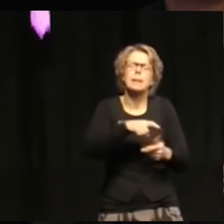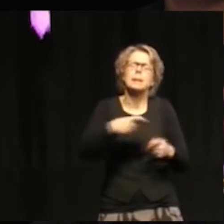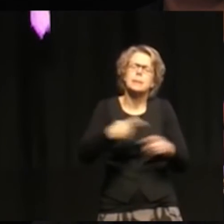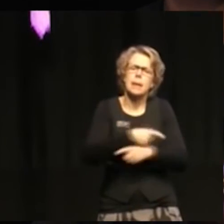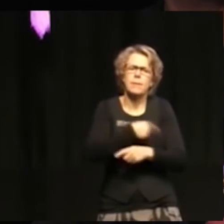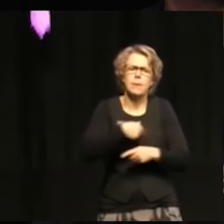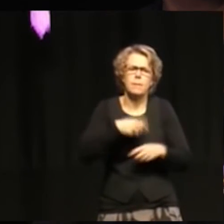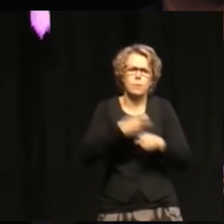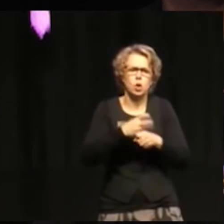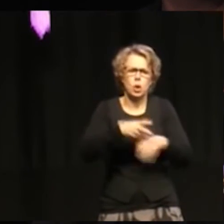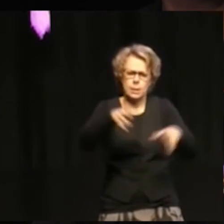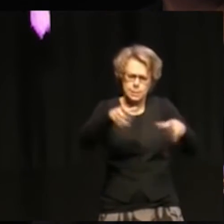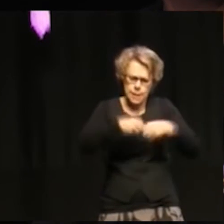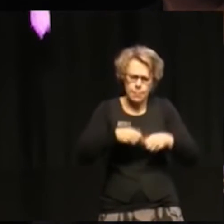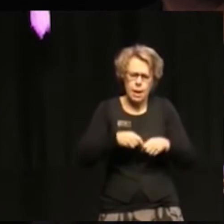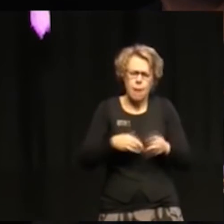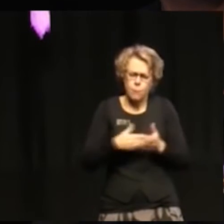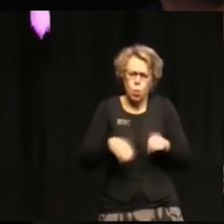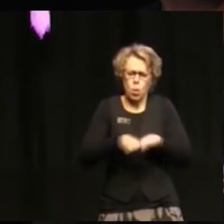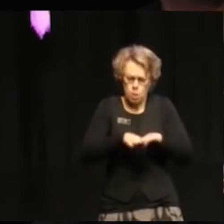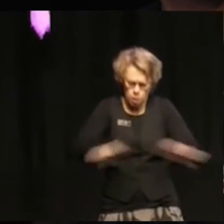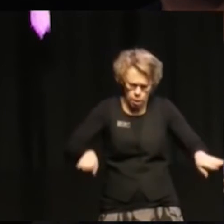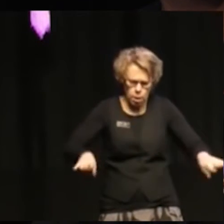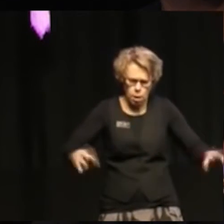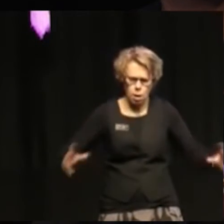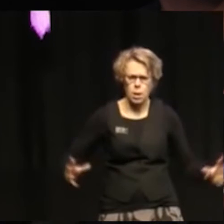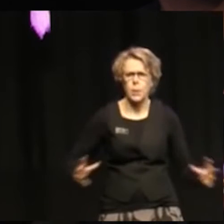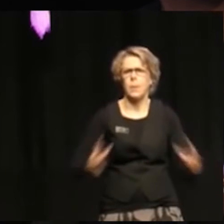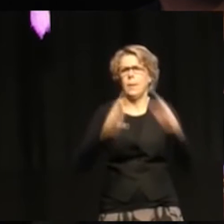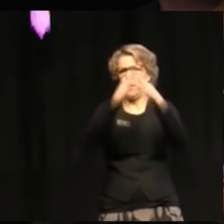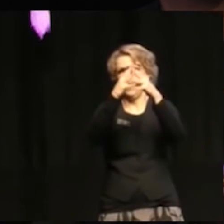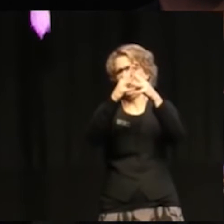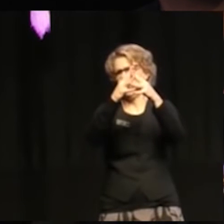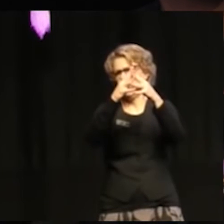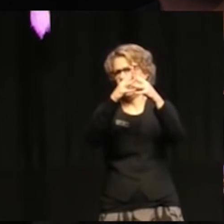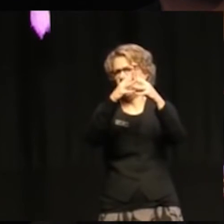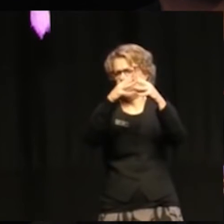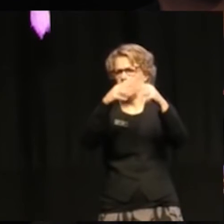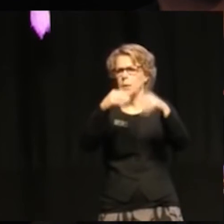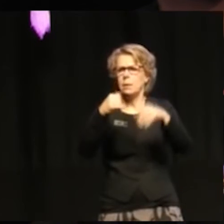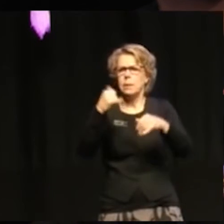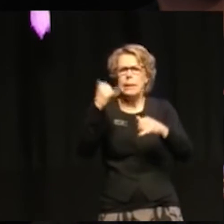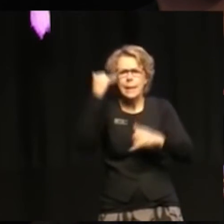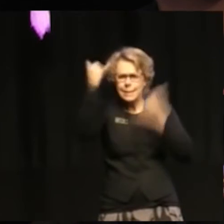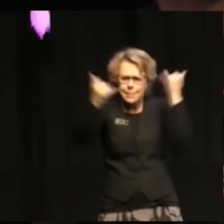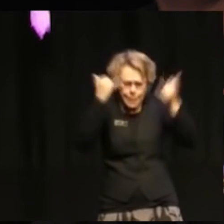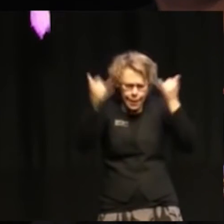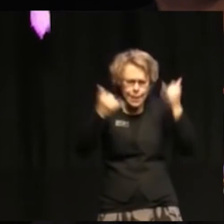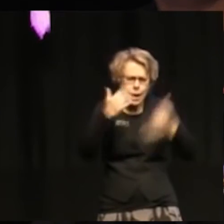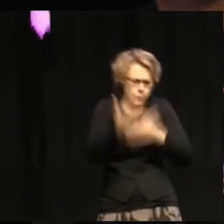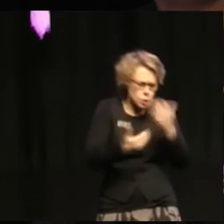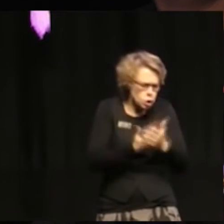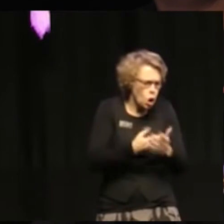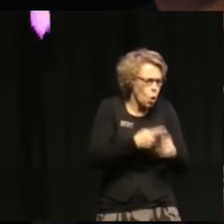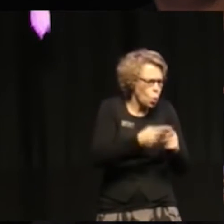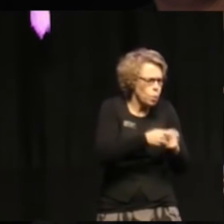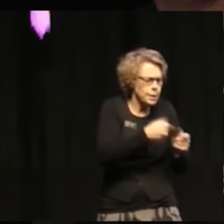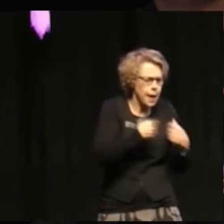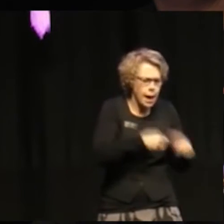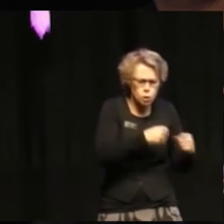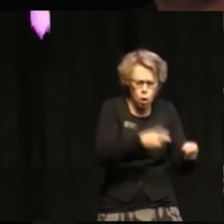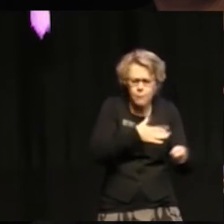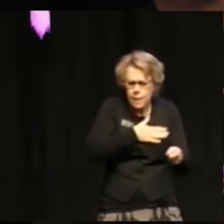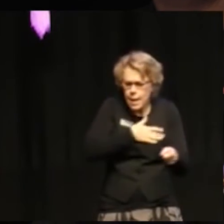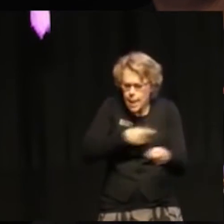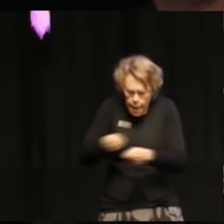bottom-up idéer, förslag och åtaganden som olika aktörer vill ge.